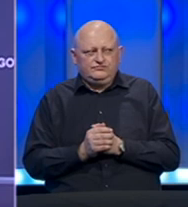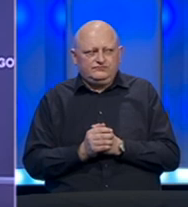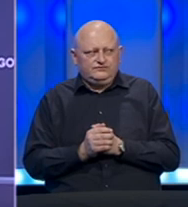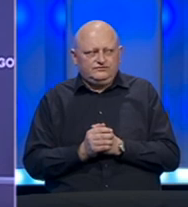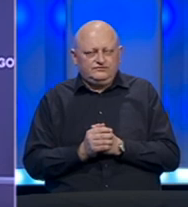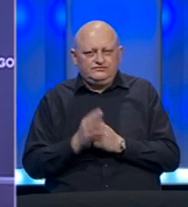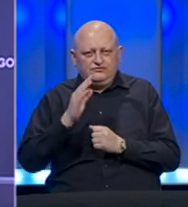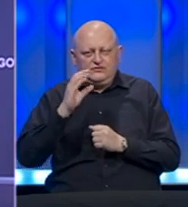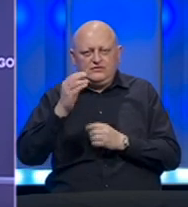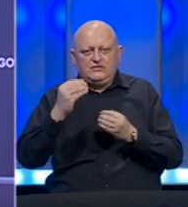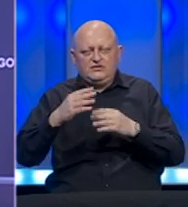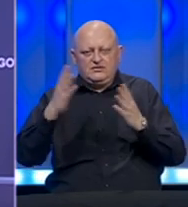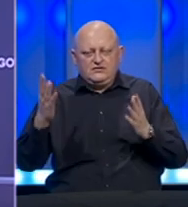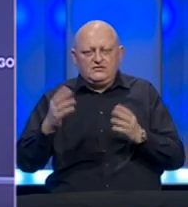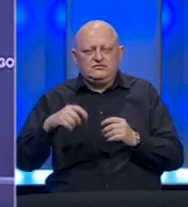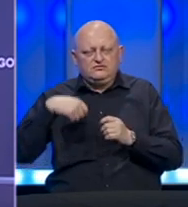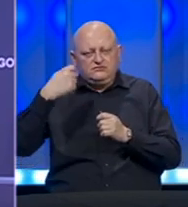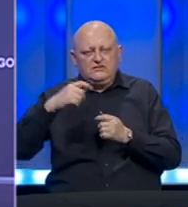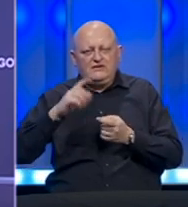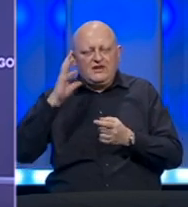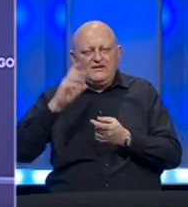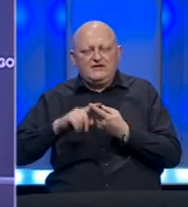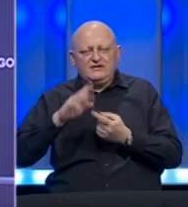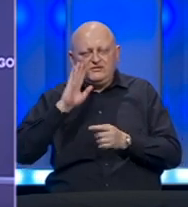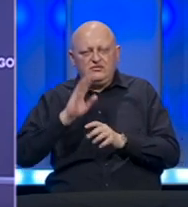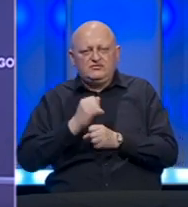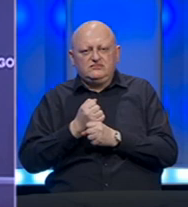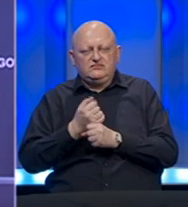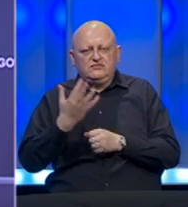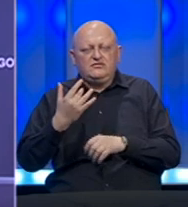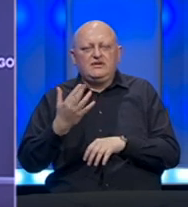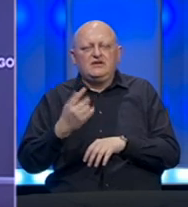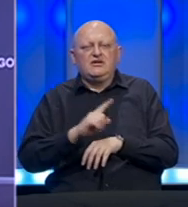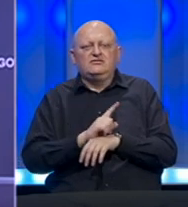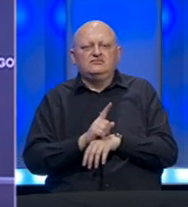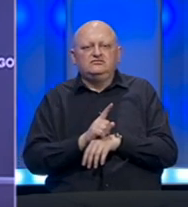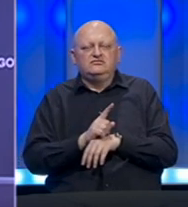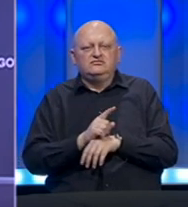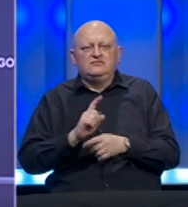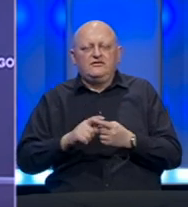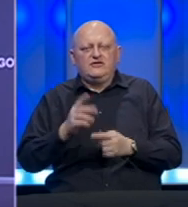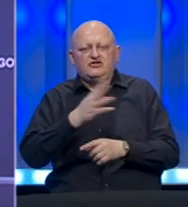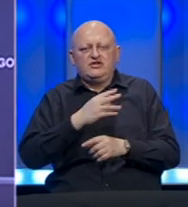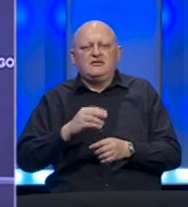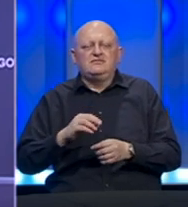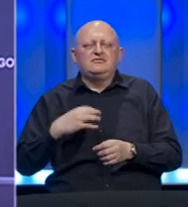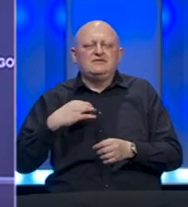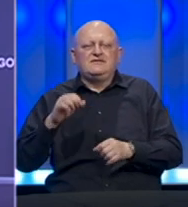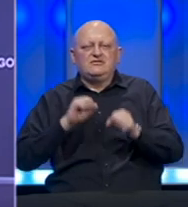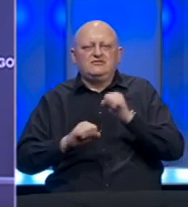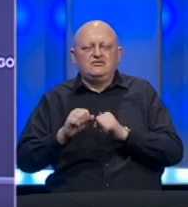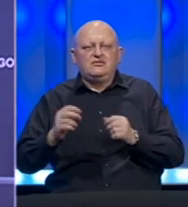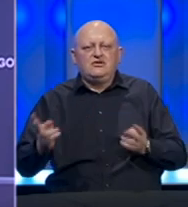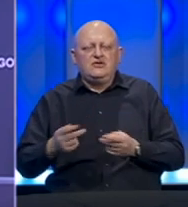Poštovani gledalci, dobar dan iz Medija Pula Vlade Federacije Bosne i Hercegovine. Prije nekoliko minuta, Federalni štab civilne zaštite